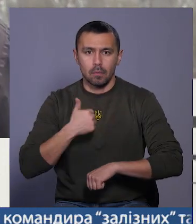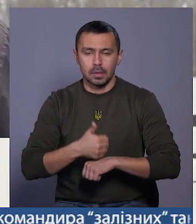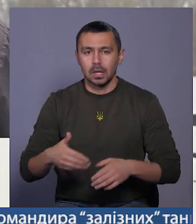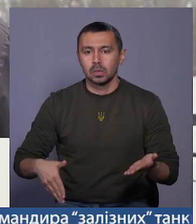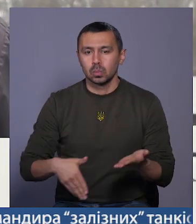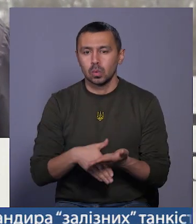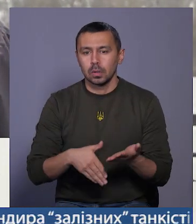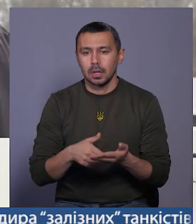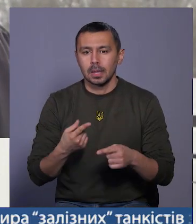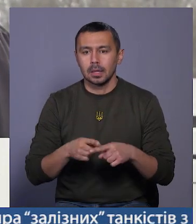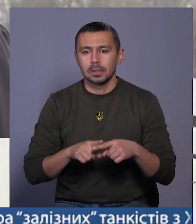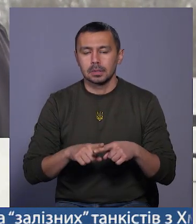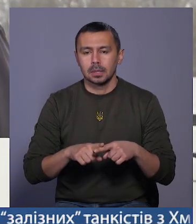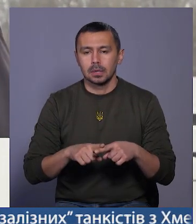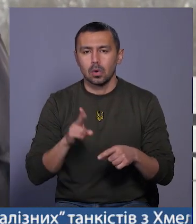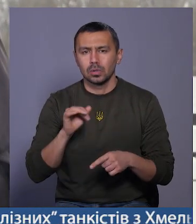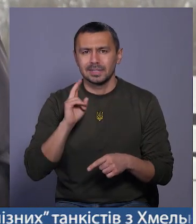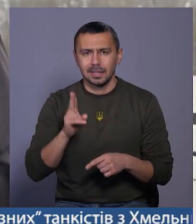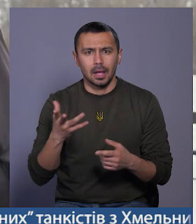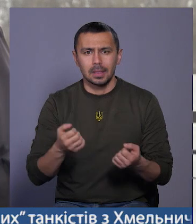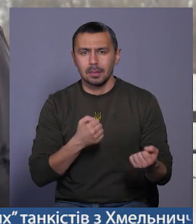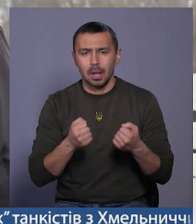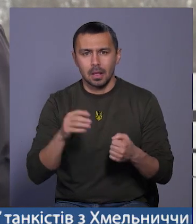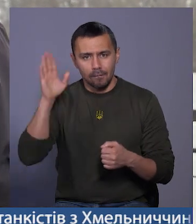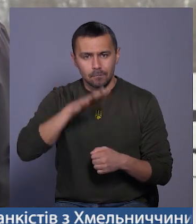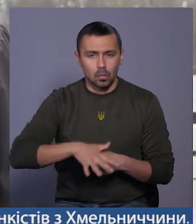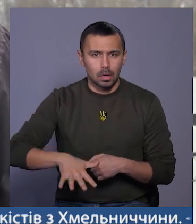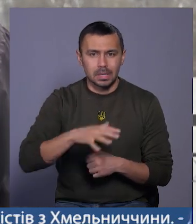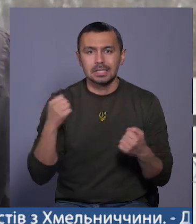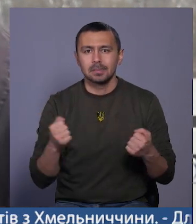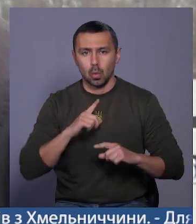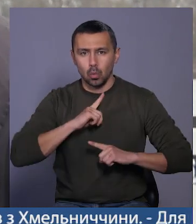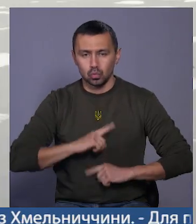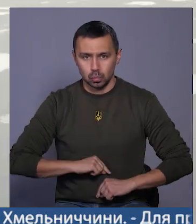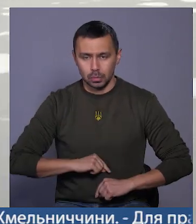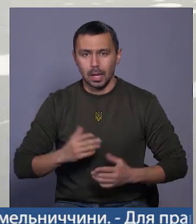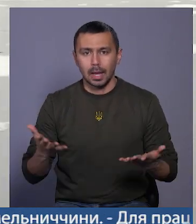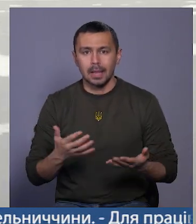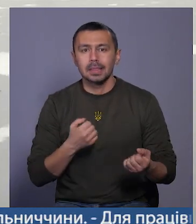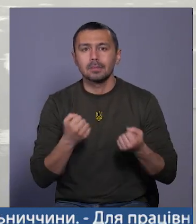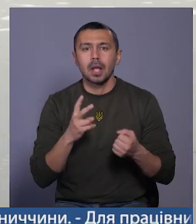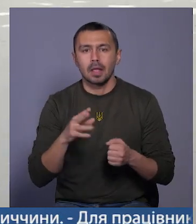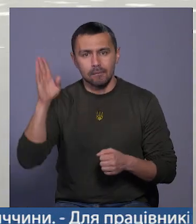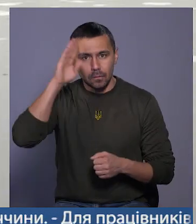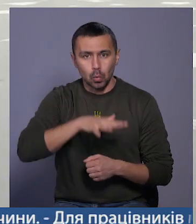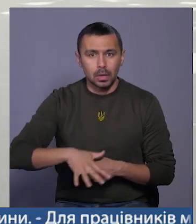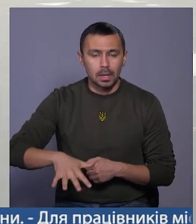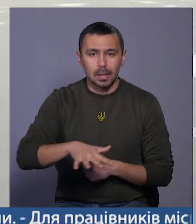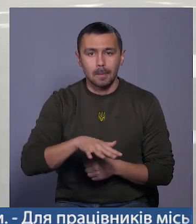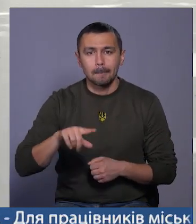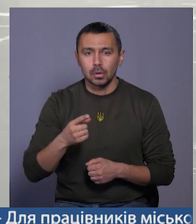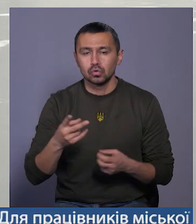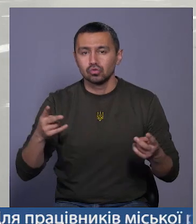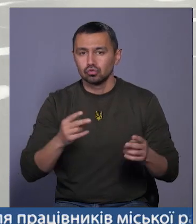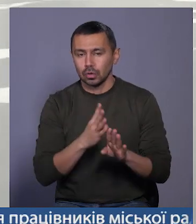костюм, який тримає на воді. Зимний костюм, і так і називається – зимний костюм, який тримає на воді. В першу чергу треба